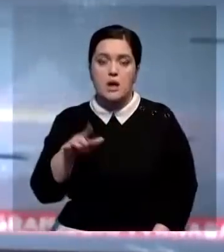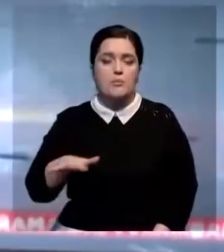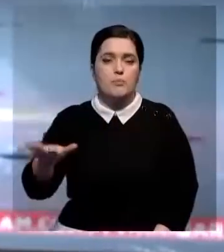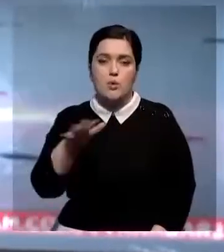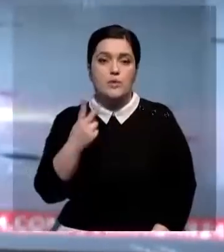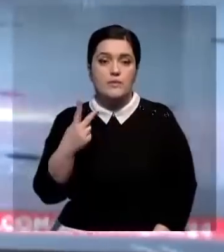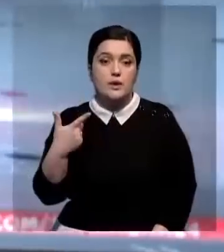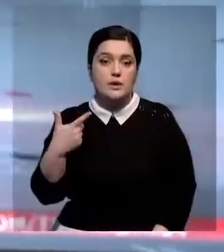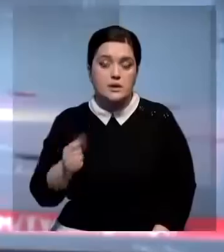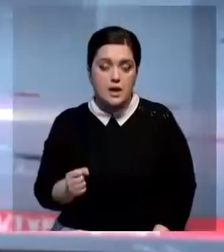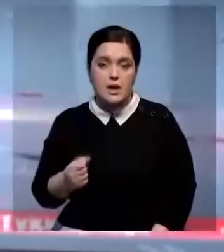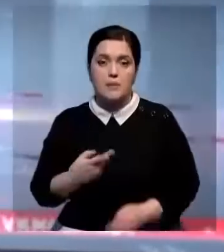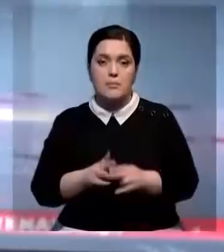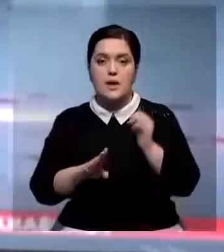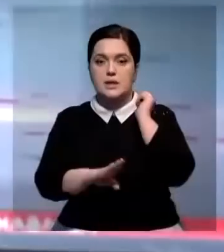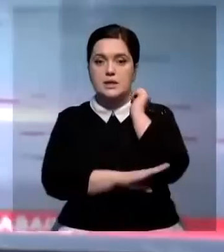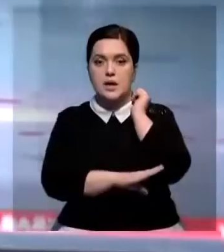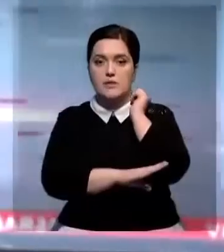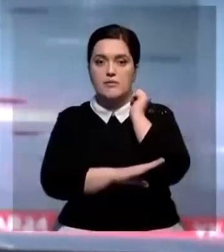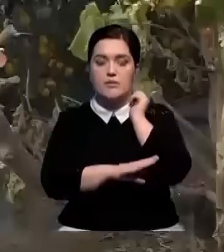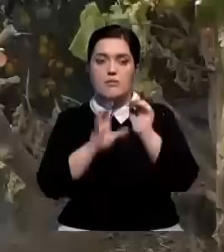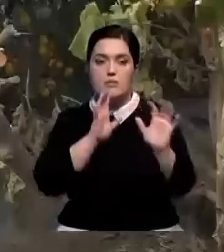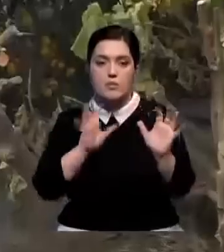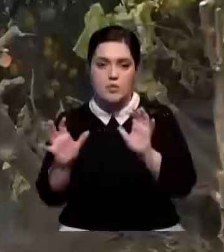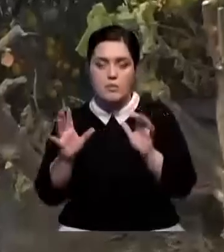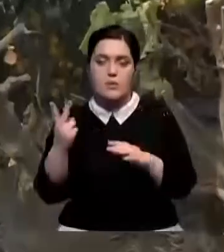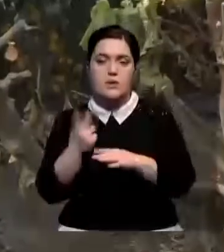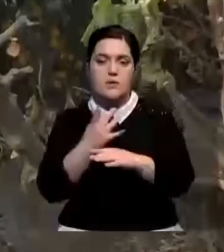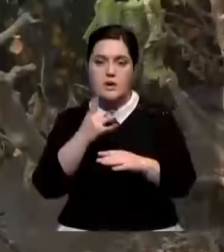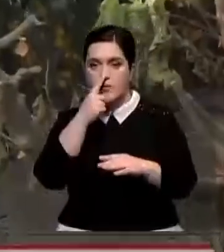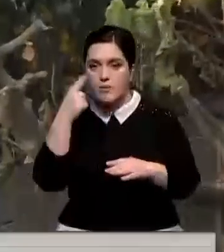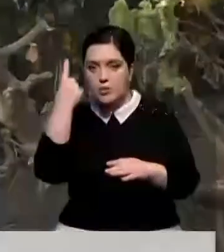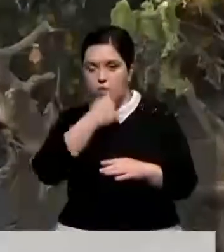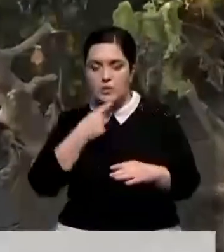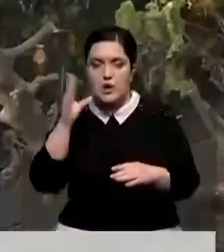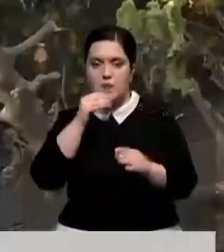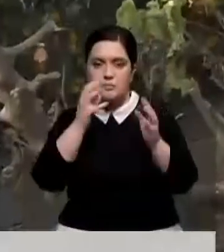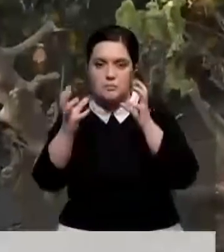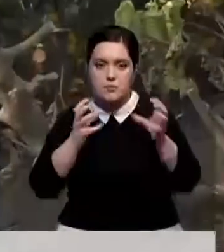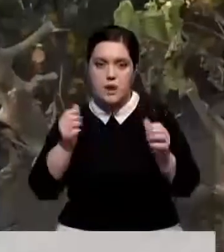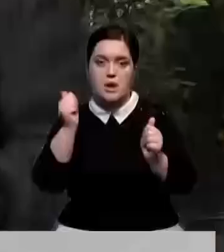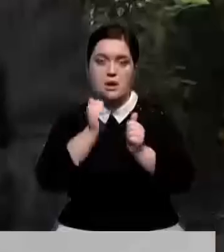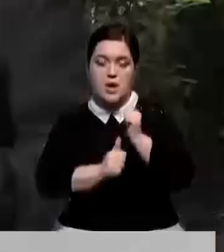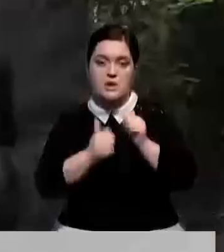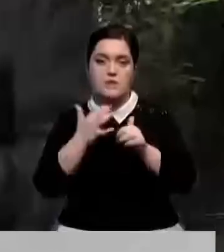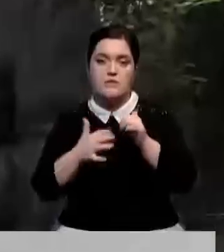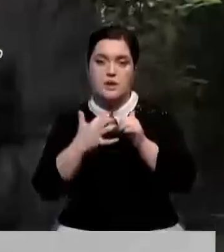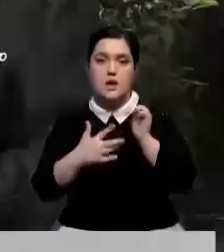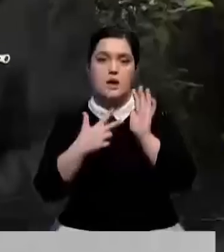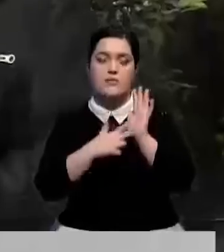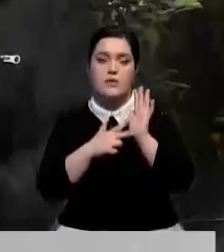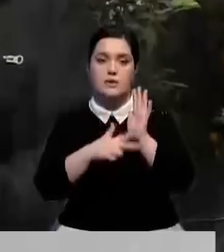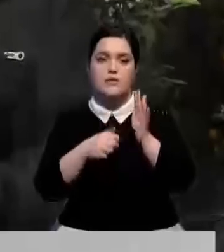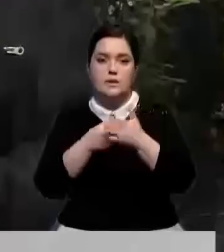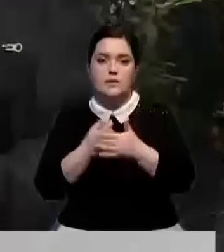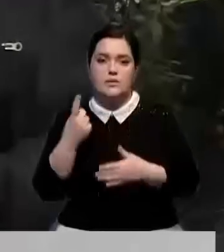района. Лимонарий занимает площадь в 2 гектара. Экзотические деревья при должном уходе плодоносят дважды в год. Каждая дает в